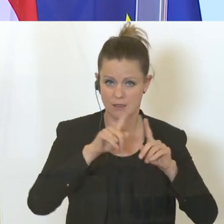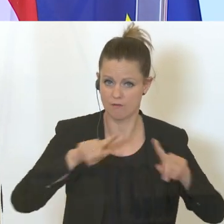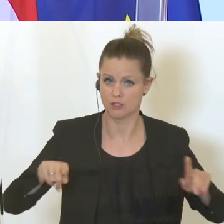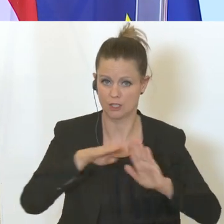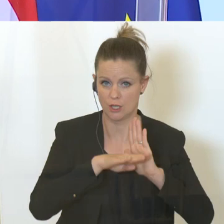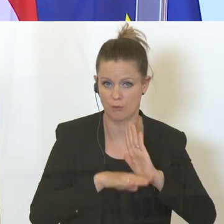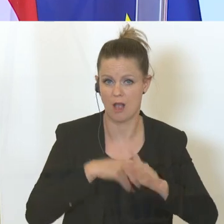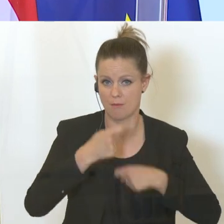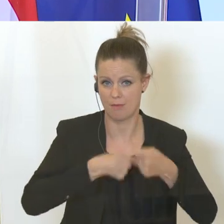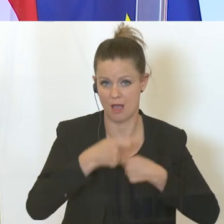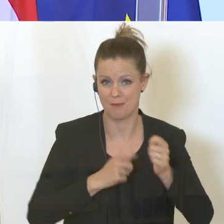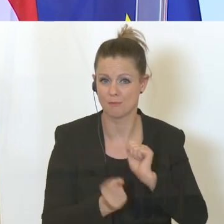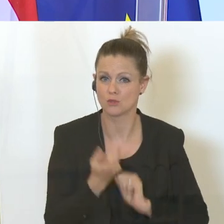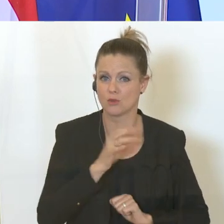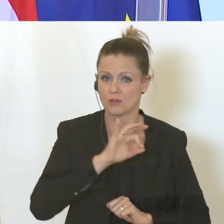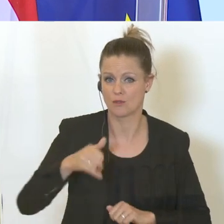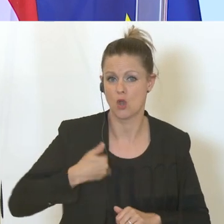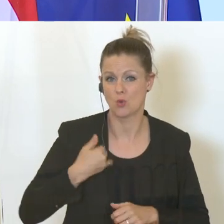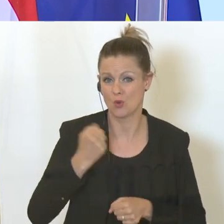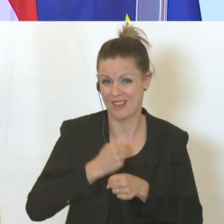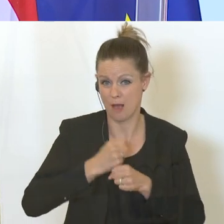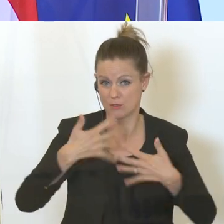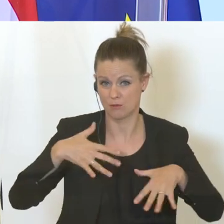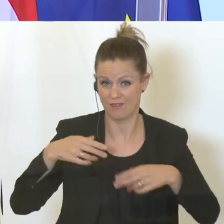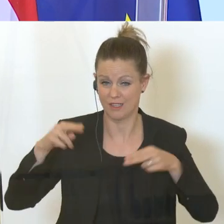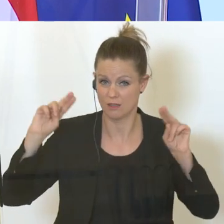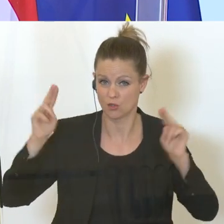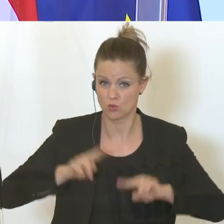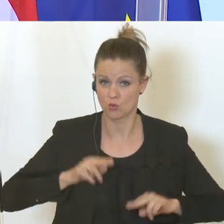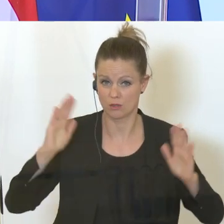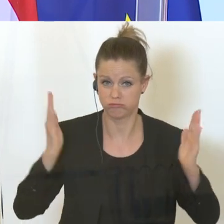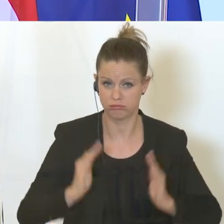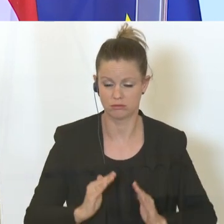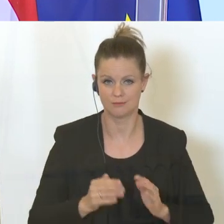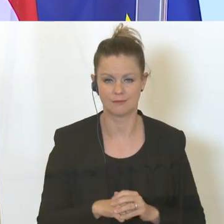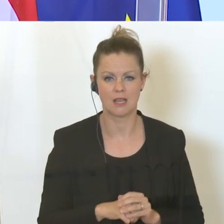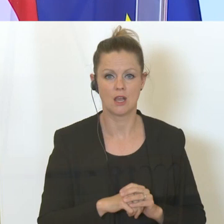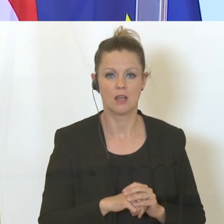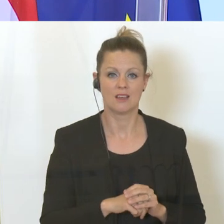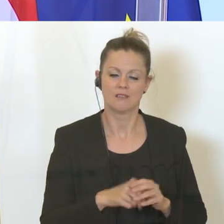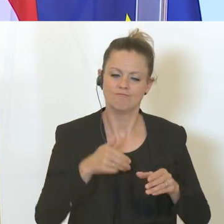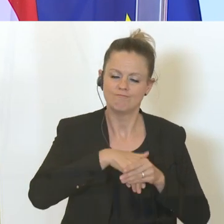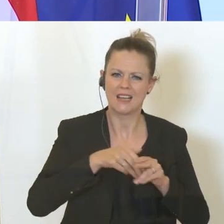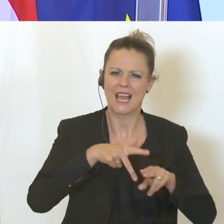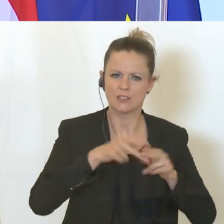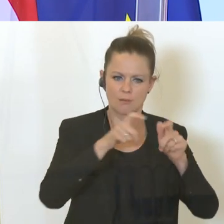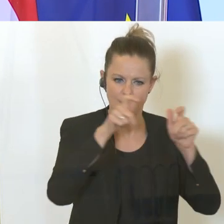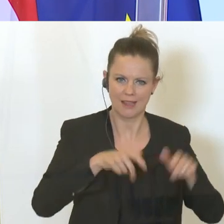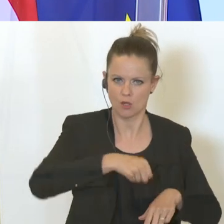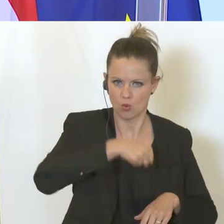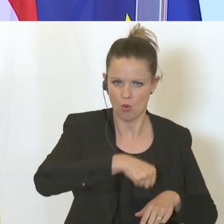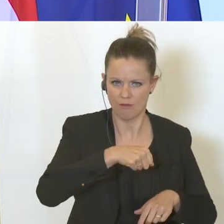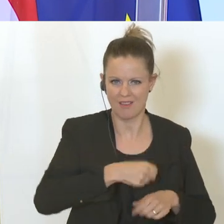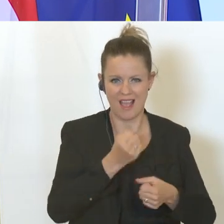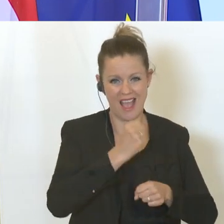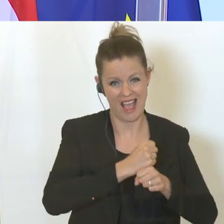Programmen, besonders um die Jugendarbeitslosigkeit wieder zu reduzieren. Einerseits mit einem Instrumentenkoffer der arbeitsmarktpolitischen